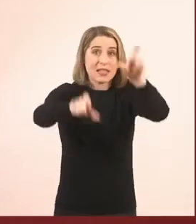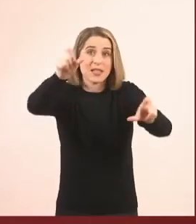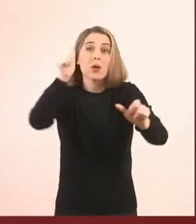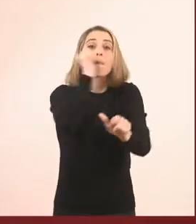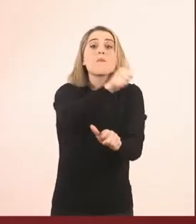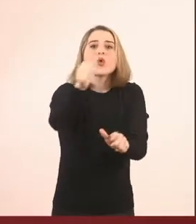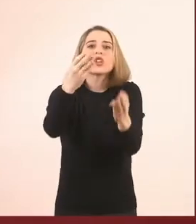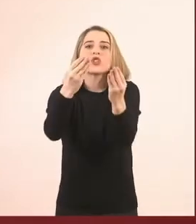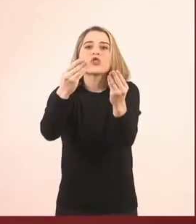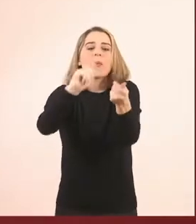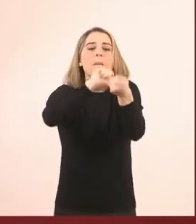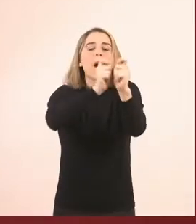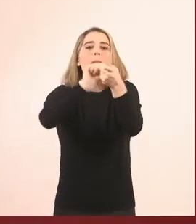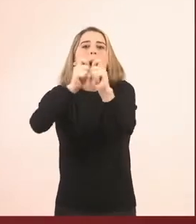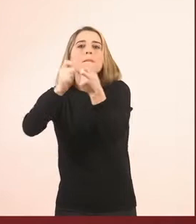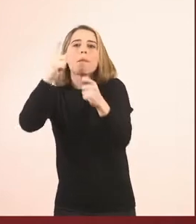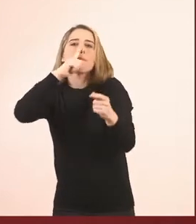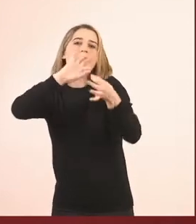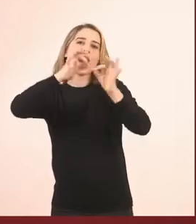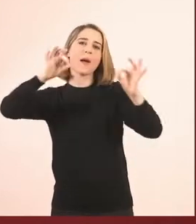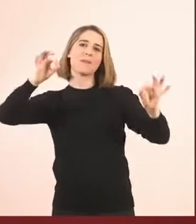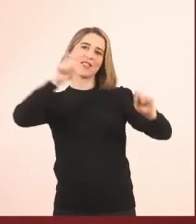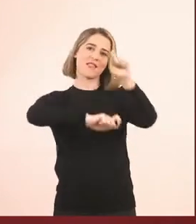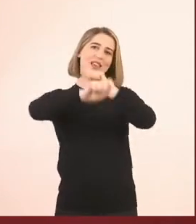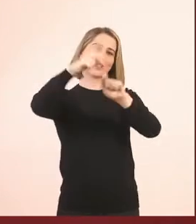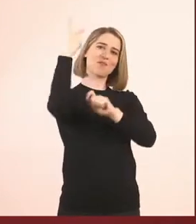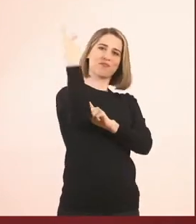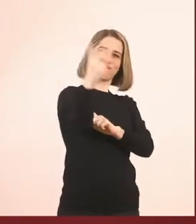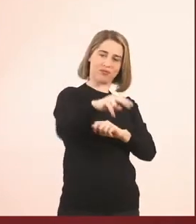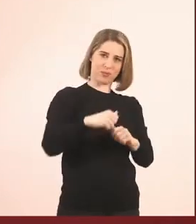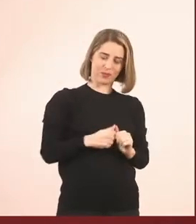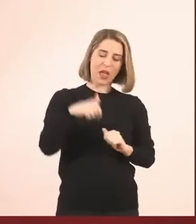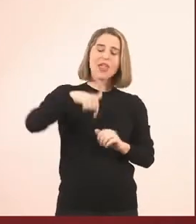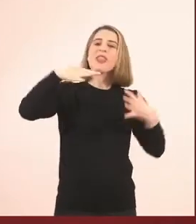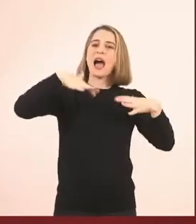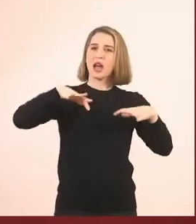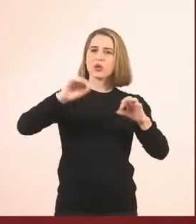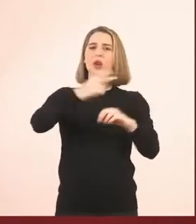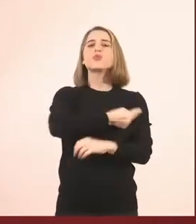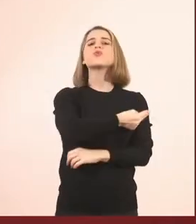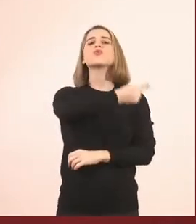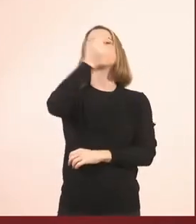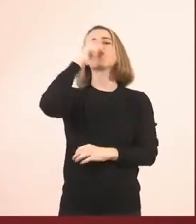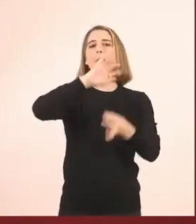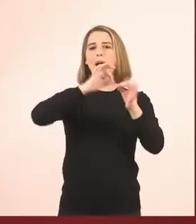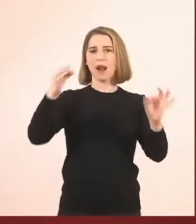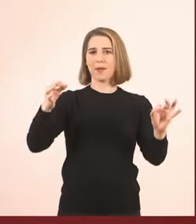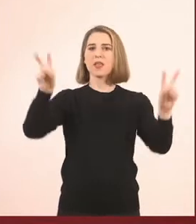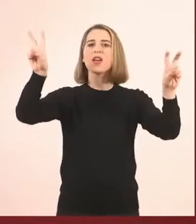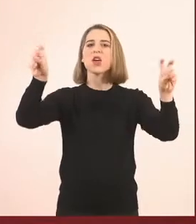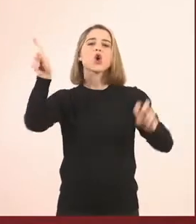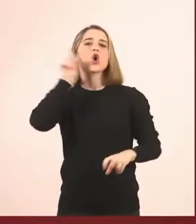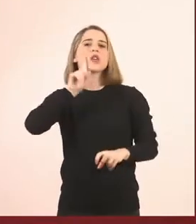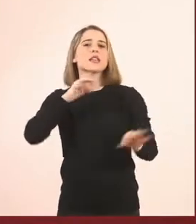Θα ξεκινήσω με ένα ιδιαίτερο παραμύθι, ένα γνωστό, το ξέρετε όλοι, είναι το «Κοριτσάκι με τα